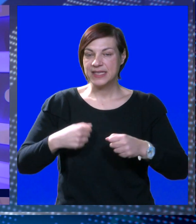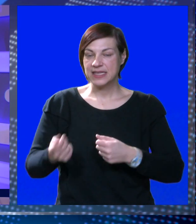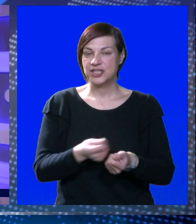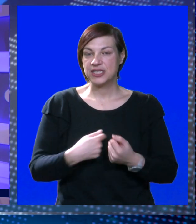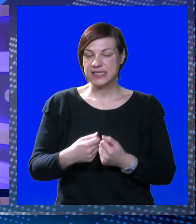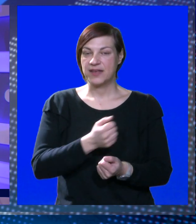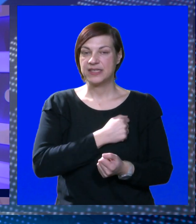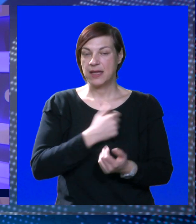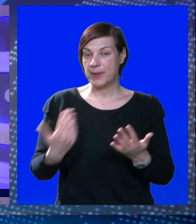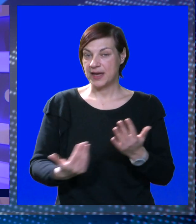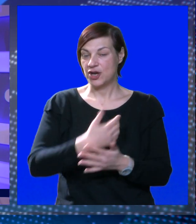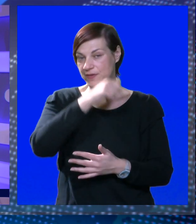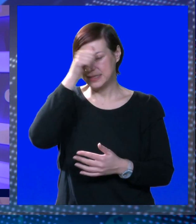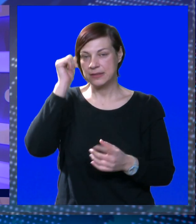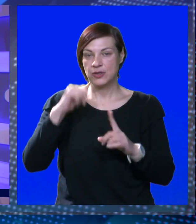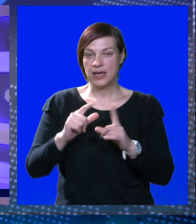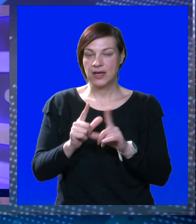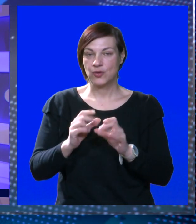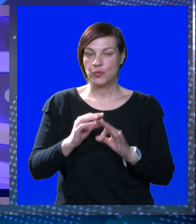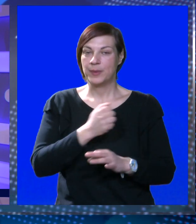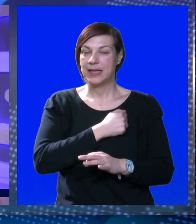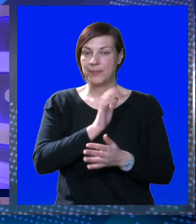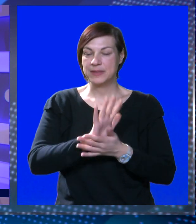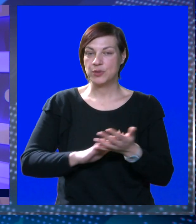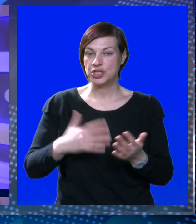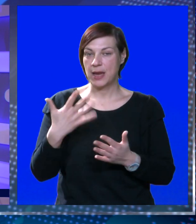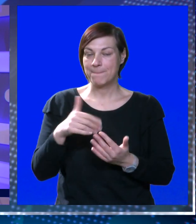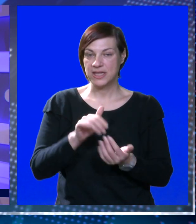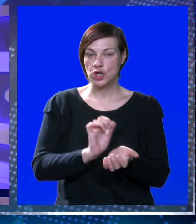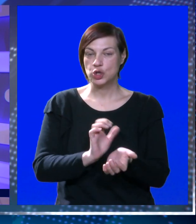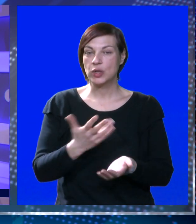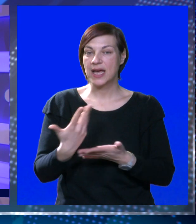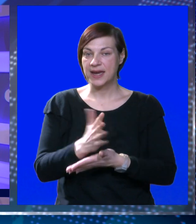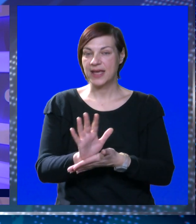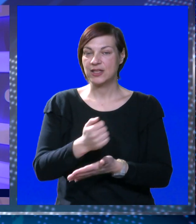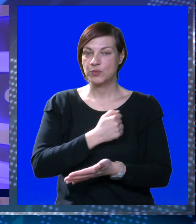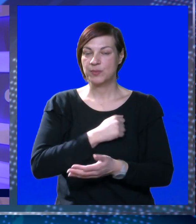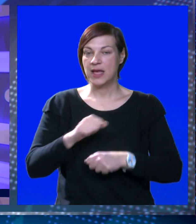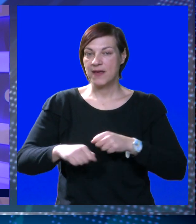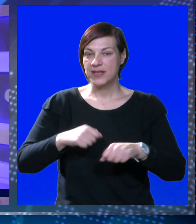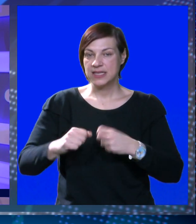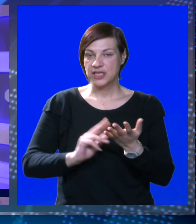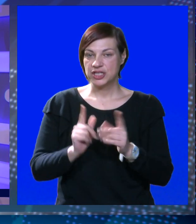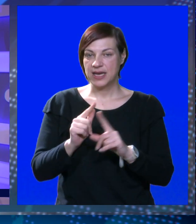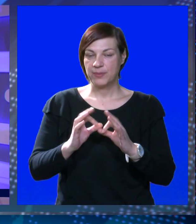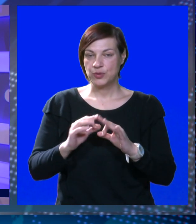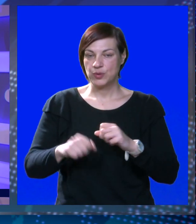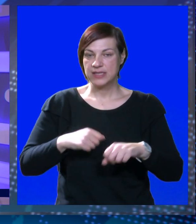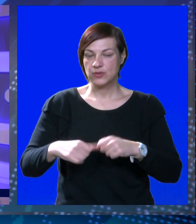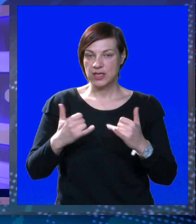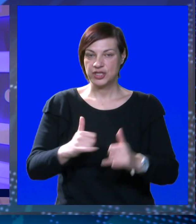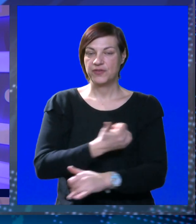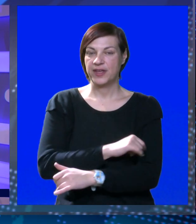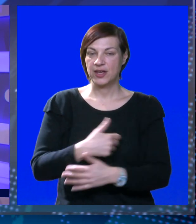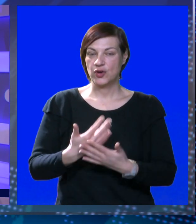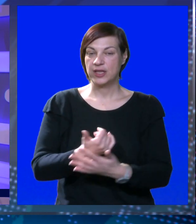savjes Dalmacije objavio je kako nova sezona Kupa Dalmacije počinje petog ožujka regatom u Splitu. Veslačice i veslači Neptuna sudjelovat će i